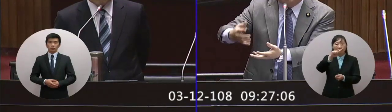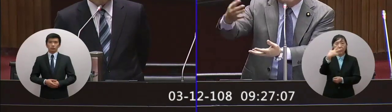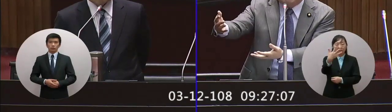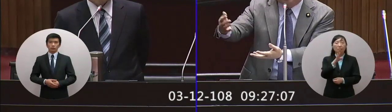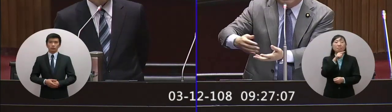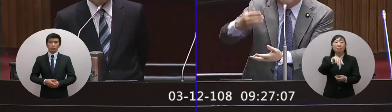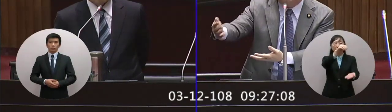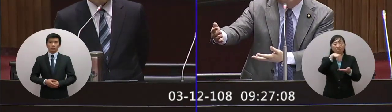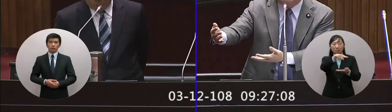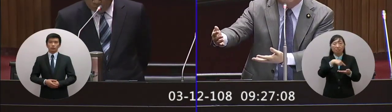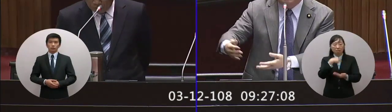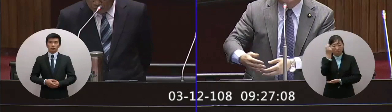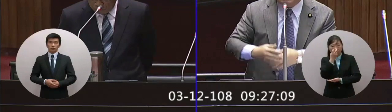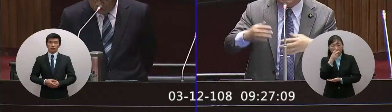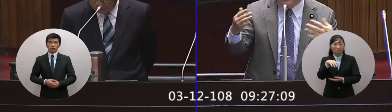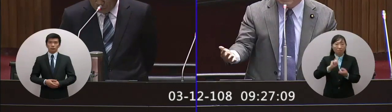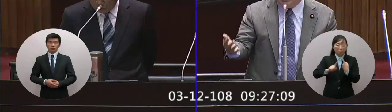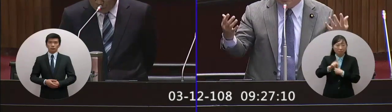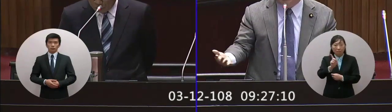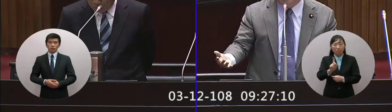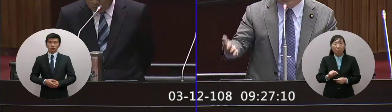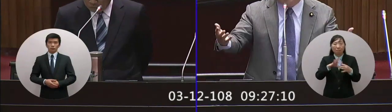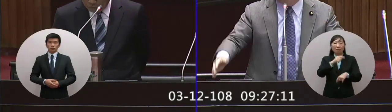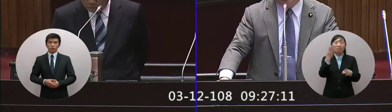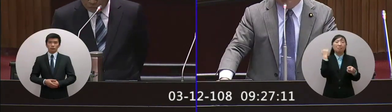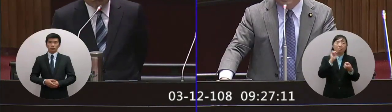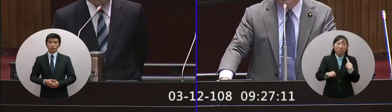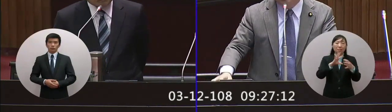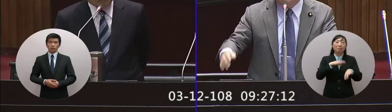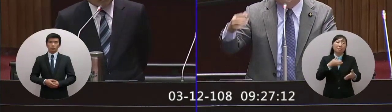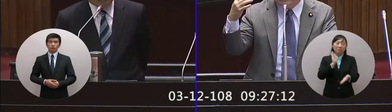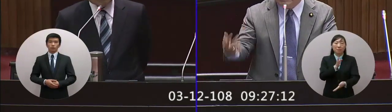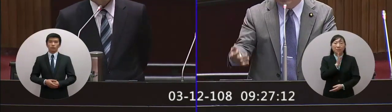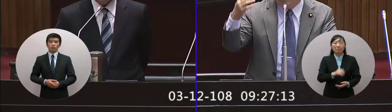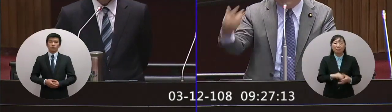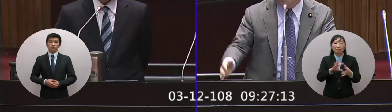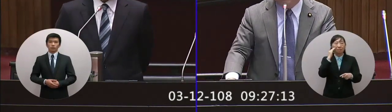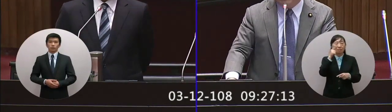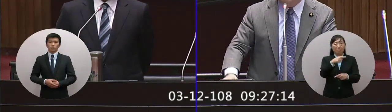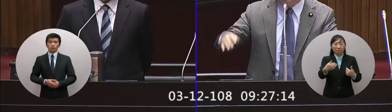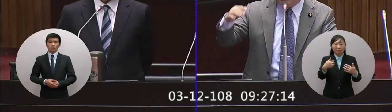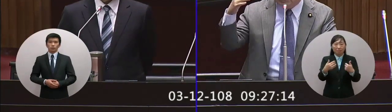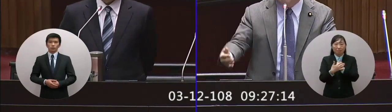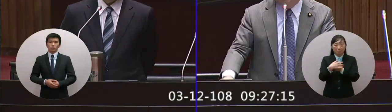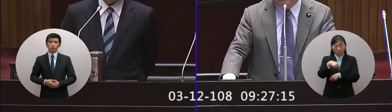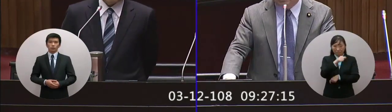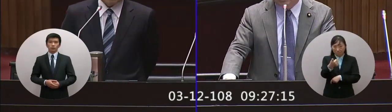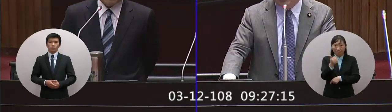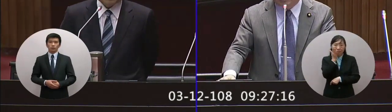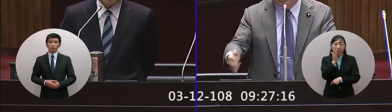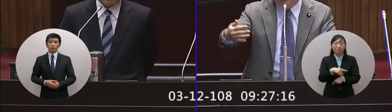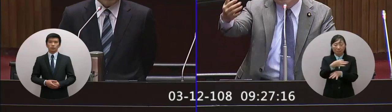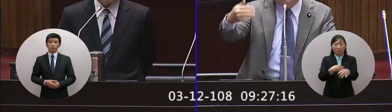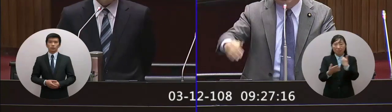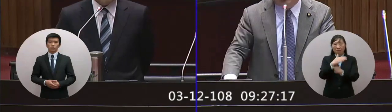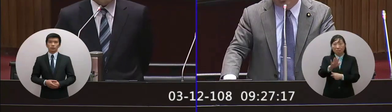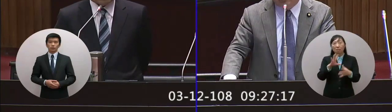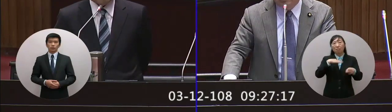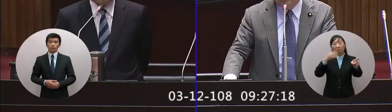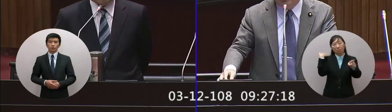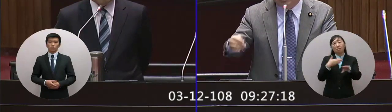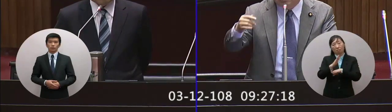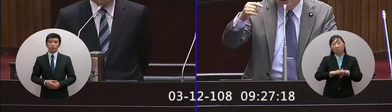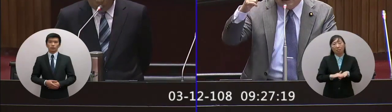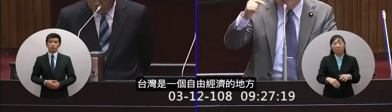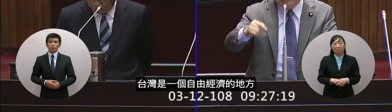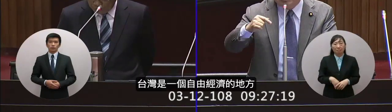八屆的案 出來檢視說哪個地方不合理事實上第八屆的就是不合理 所以才不會通過如果第八屆的案對台灣非常方便 覺得真的能夠憑經濟的話早在第八屆就